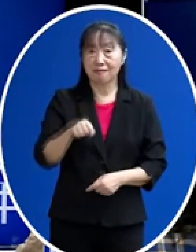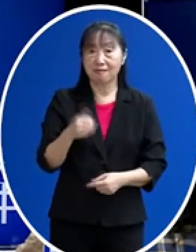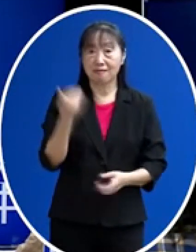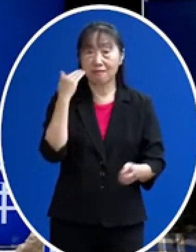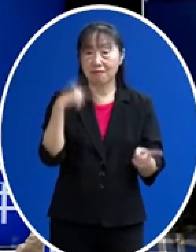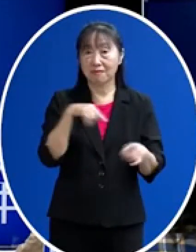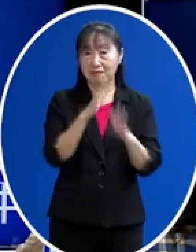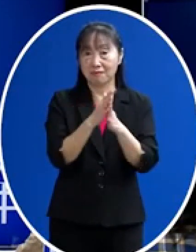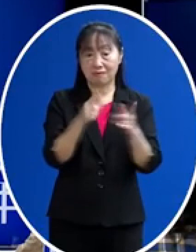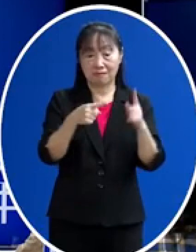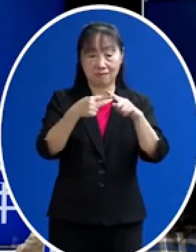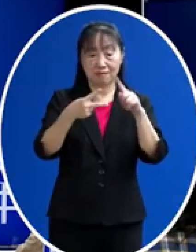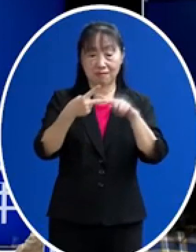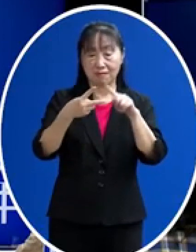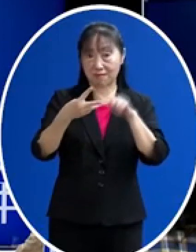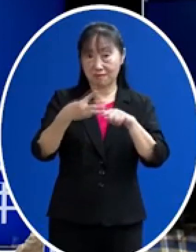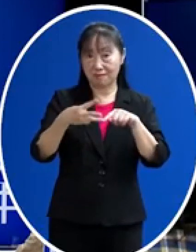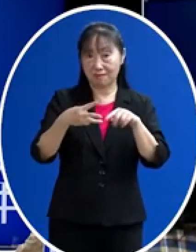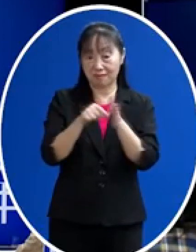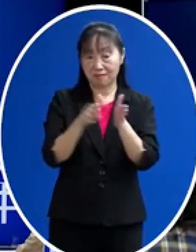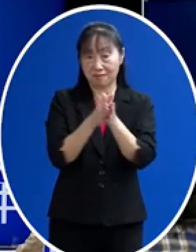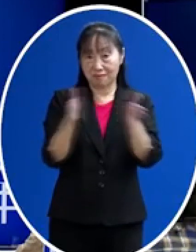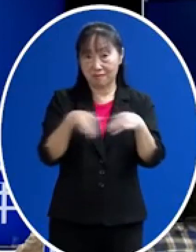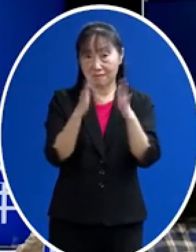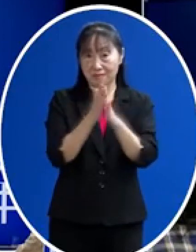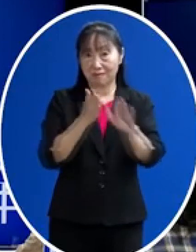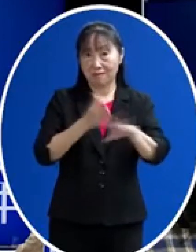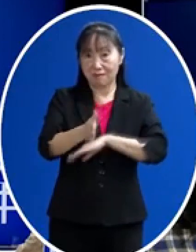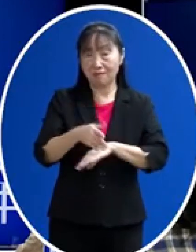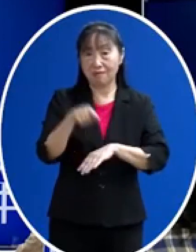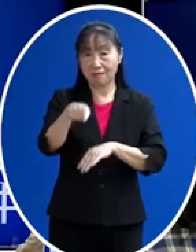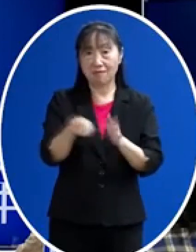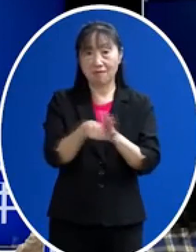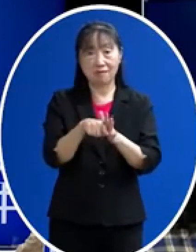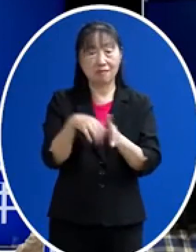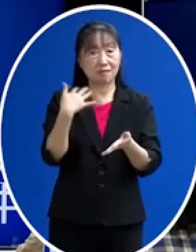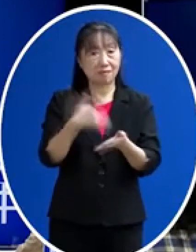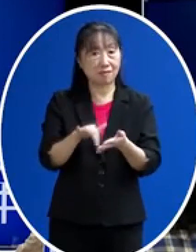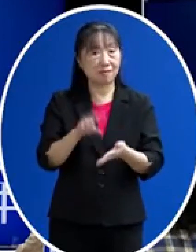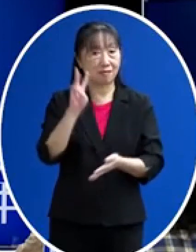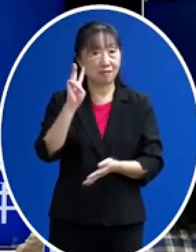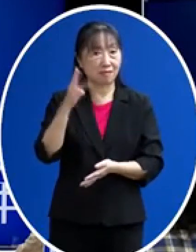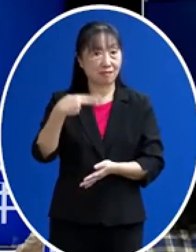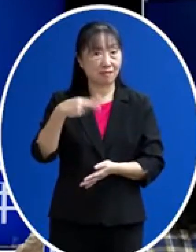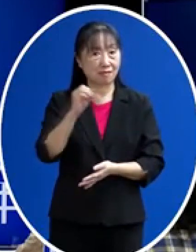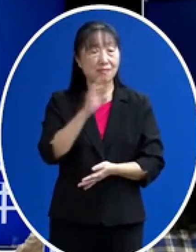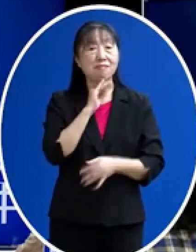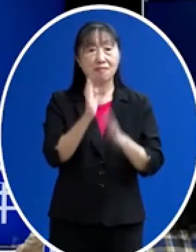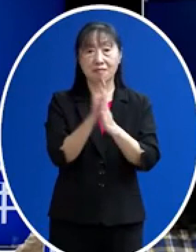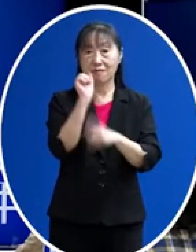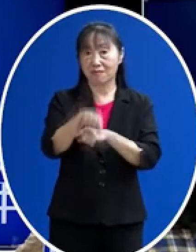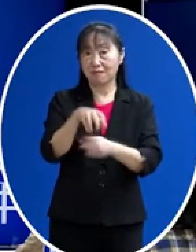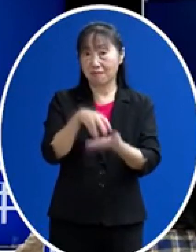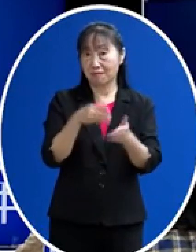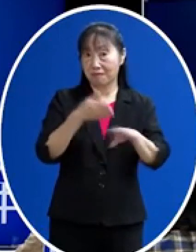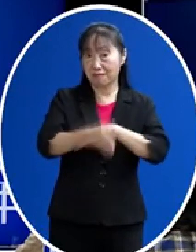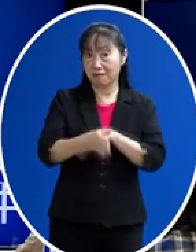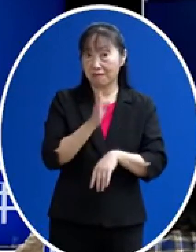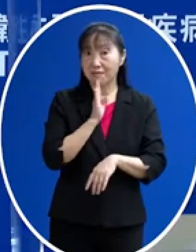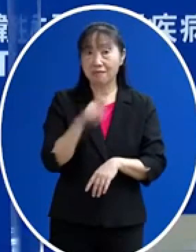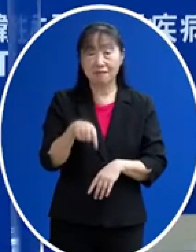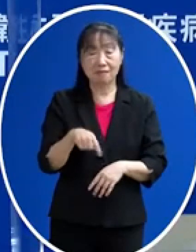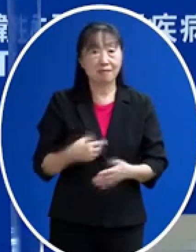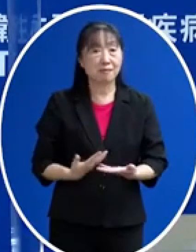完成三期之後 他會成為WHO所核准認證的那個EUL的選項 是不是